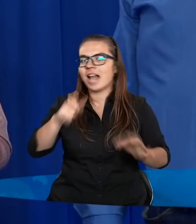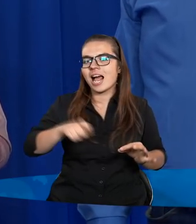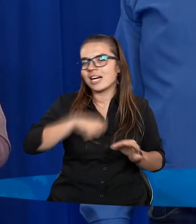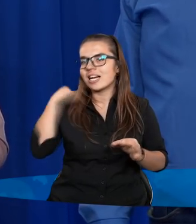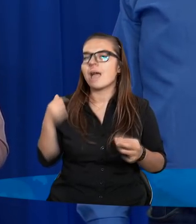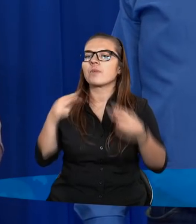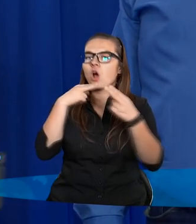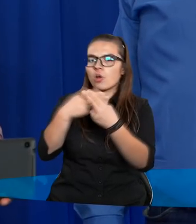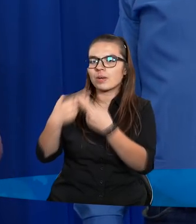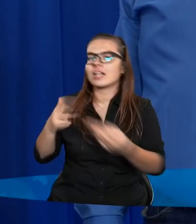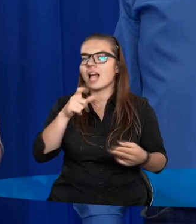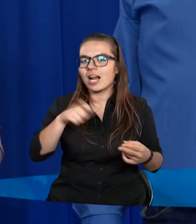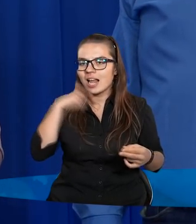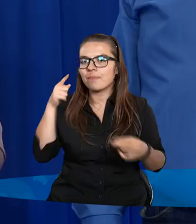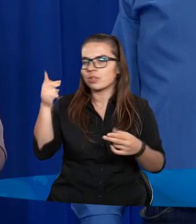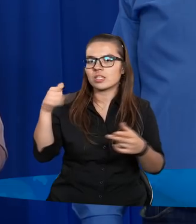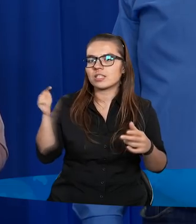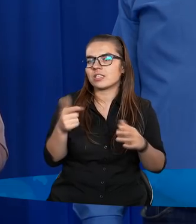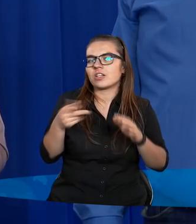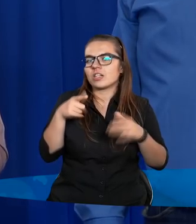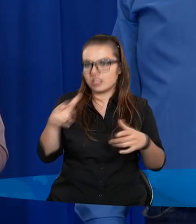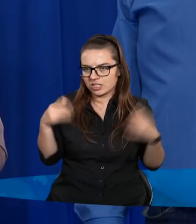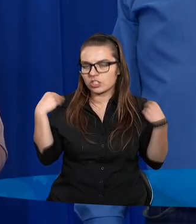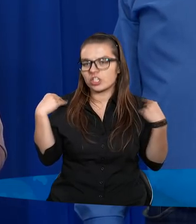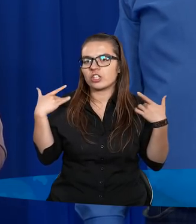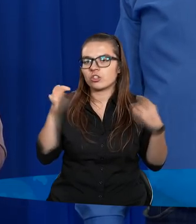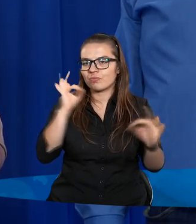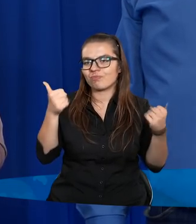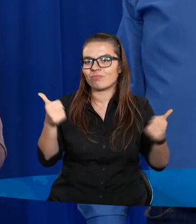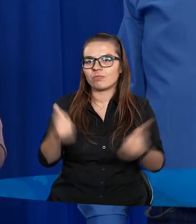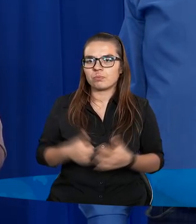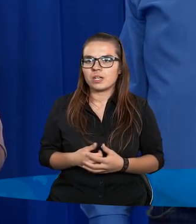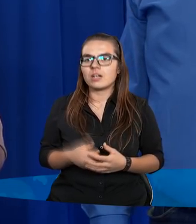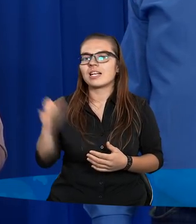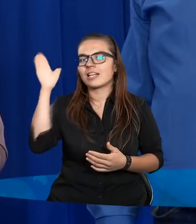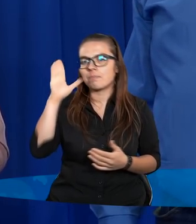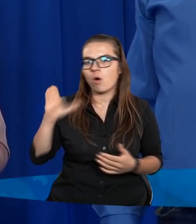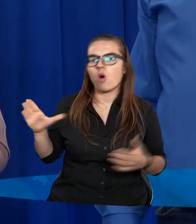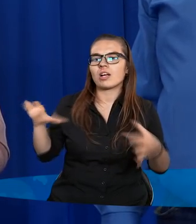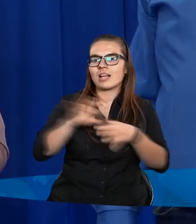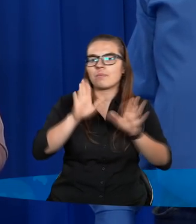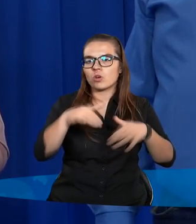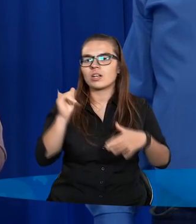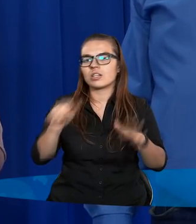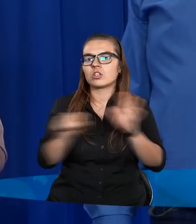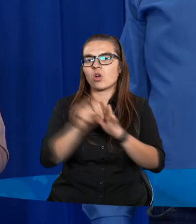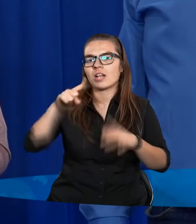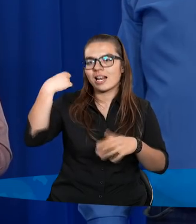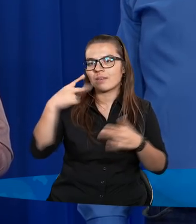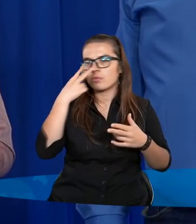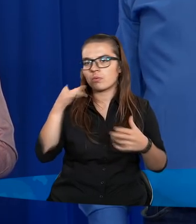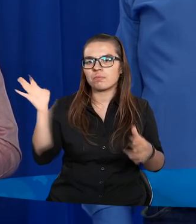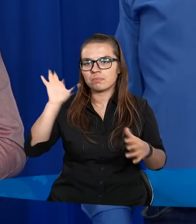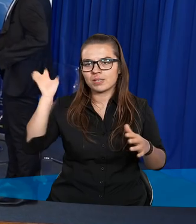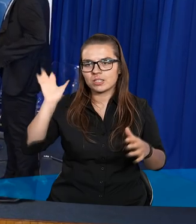najlepsze odpowiedzi, nawet jak trzeba nieraz zaczekać. Z Bogiem zostańcie i do następnego